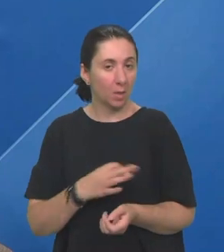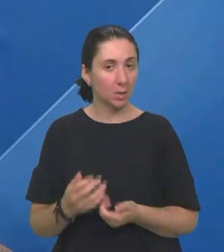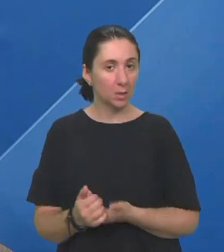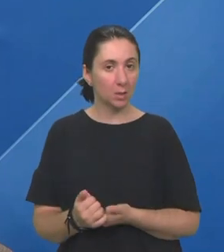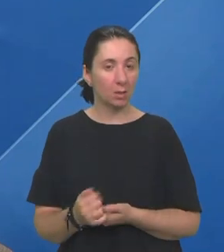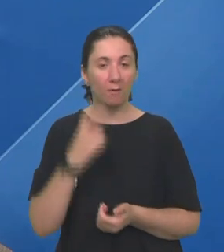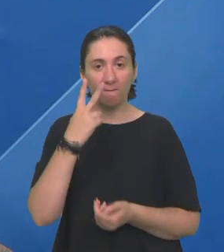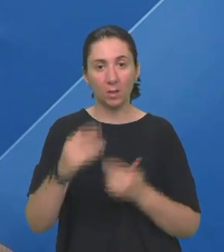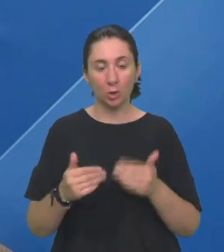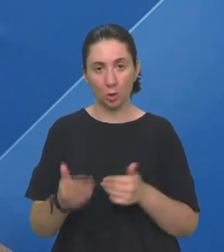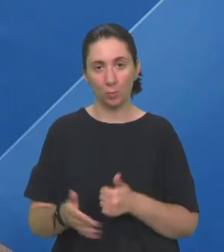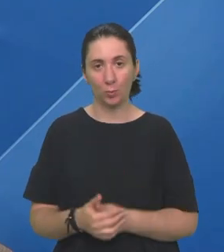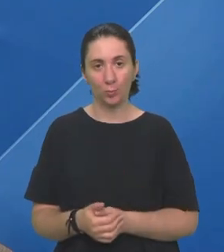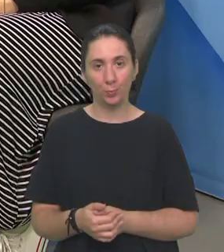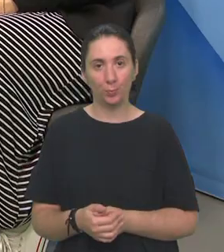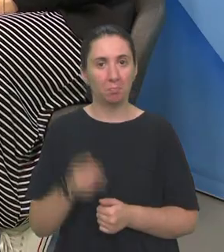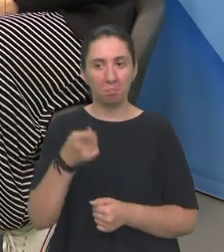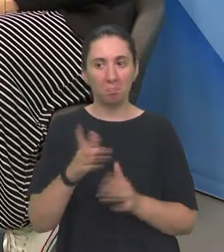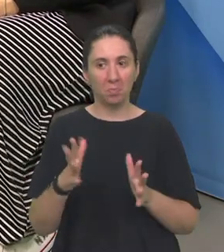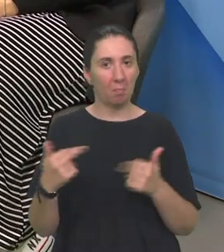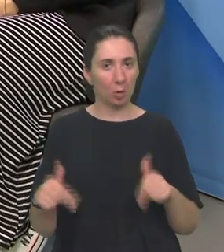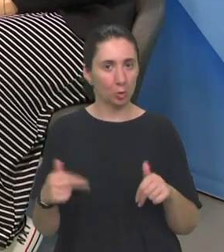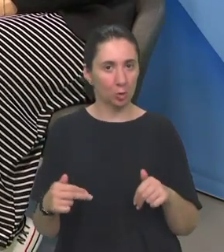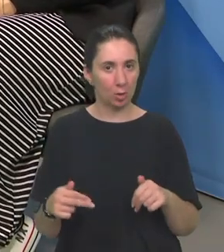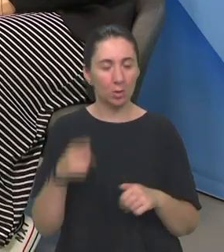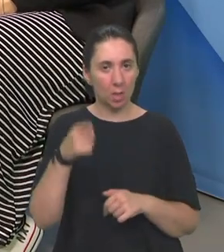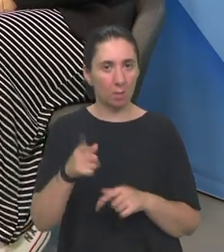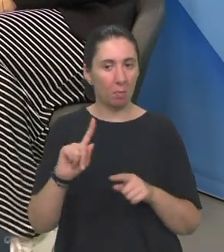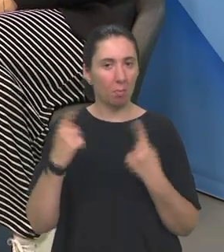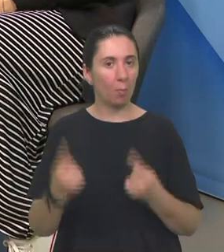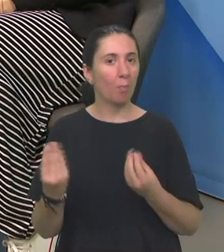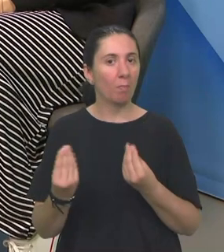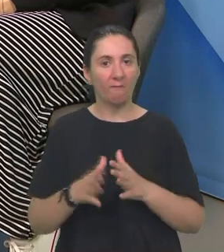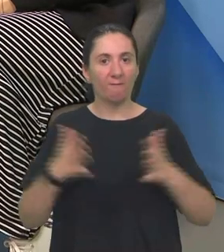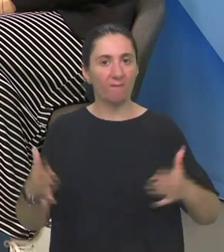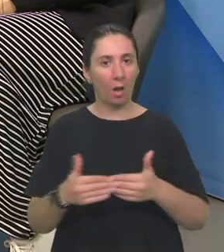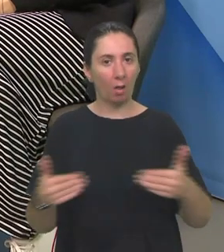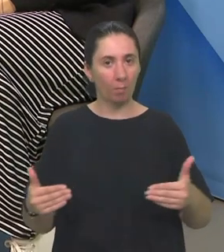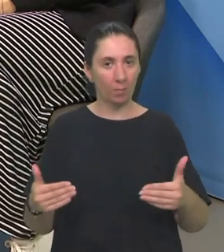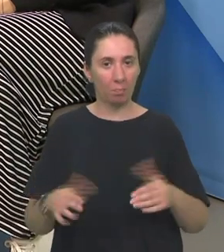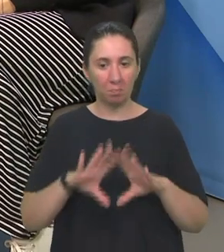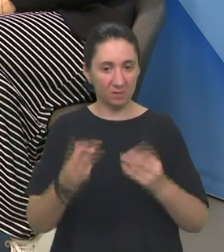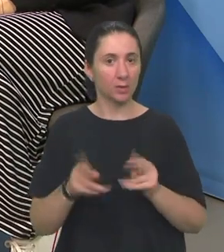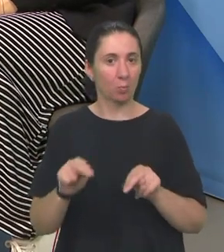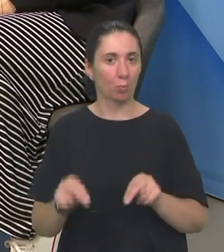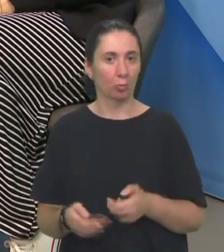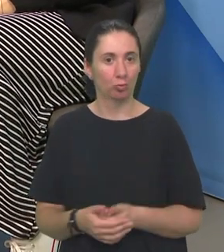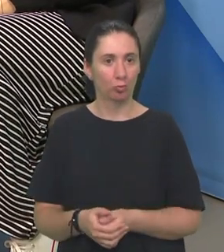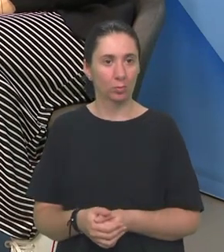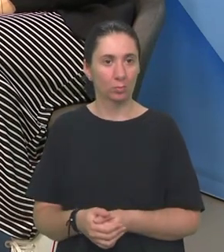Vidjet ćemo Ti nemoš previše straha Dakle, za tebe ne postoje nekakve velike prepreke Sve se može